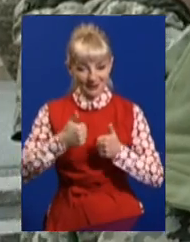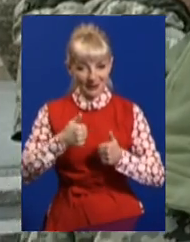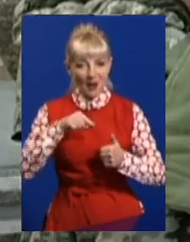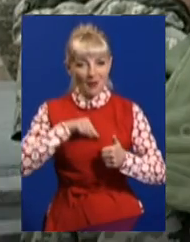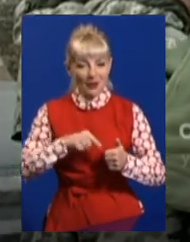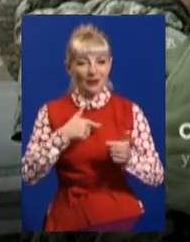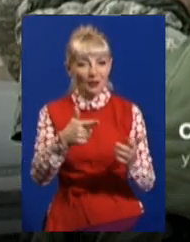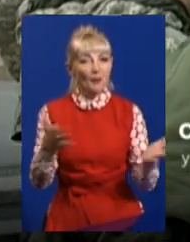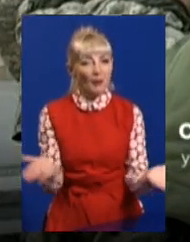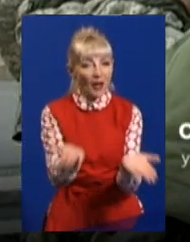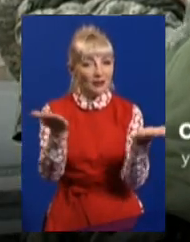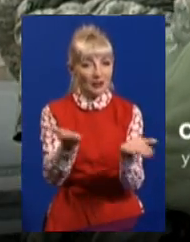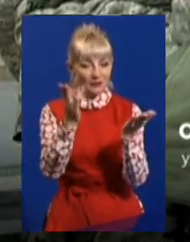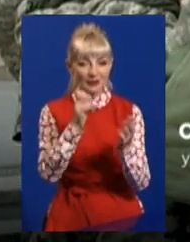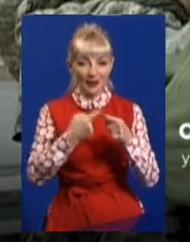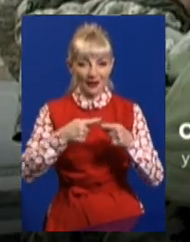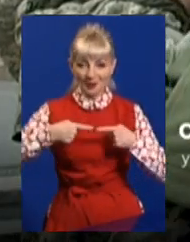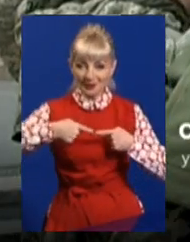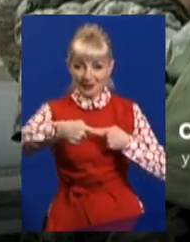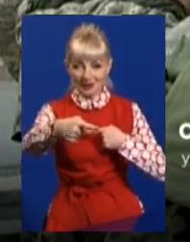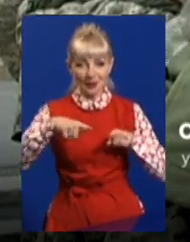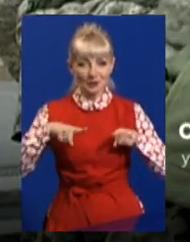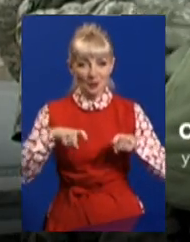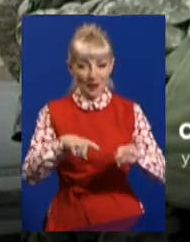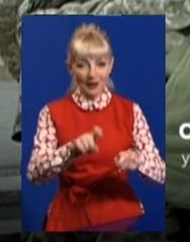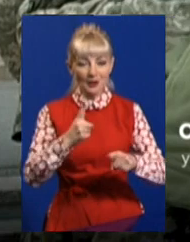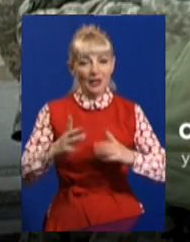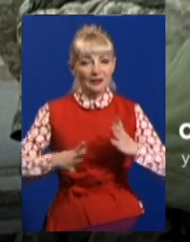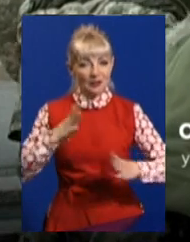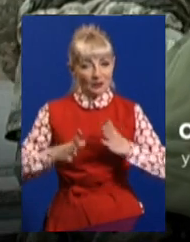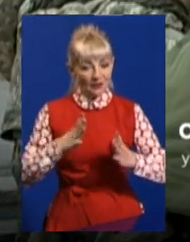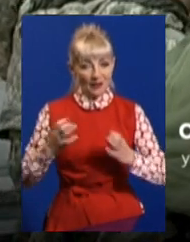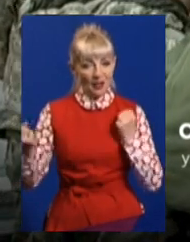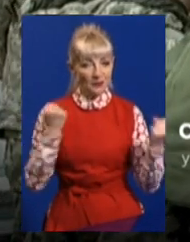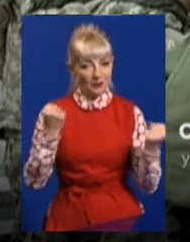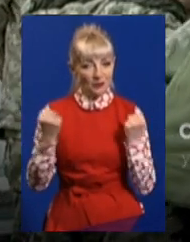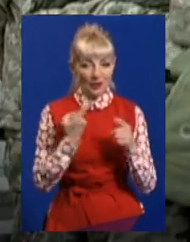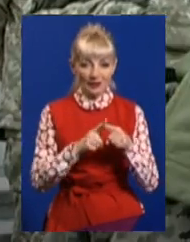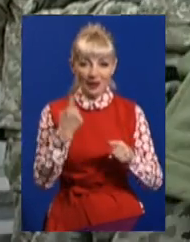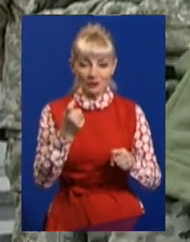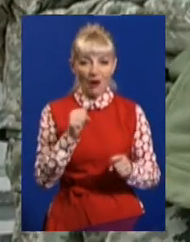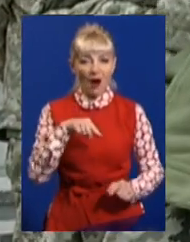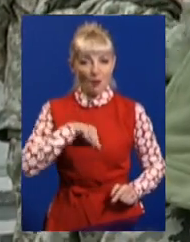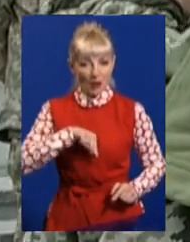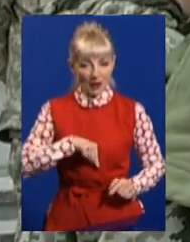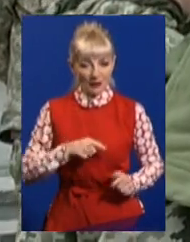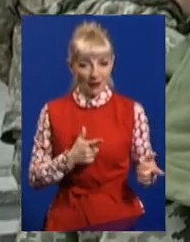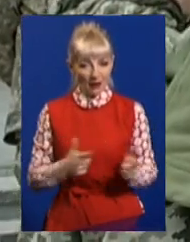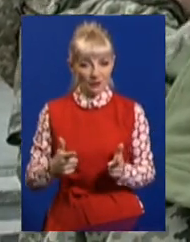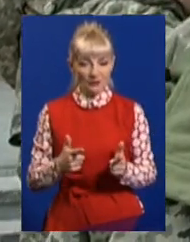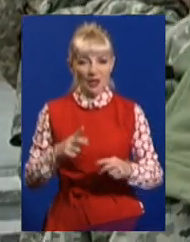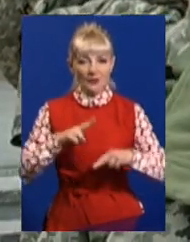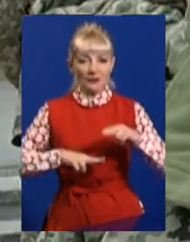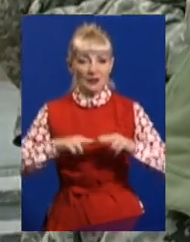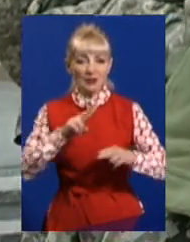налаштувати на цю дистанцію, бо тренування фізичне – одне, а моральні емоції, які